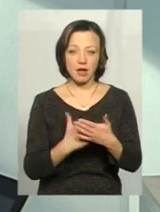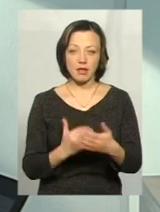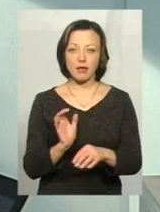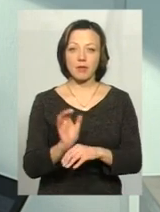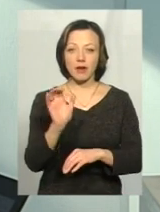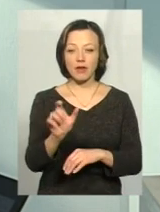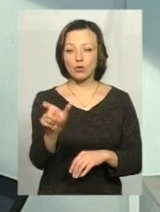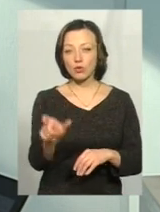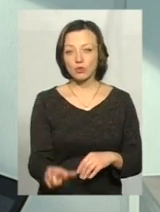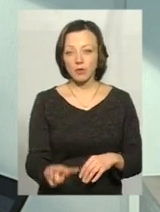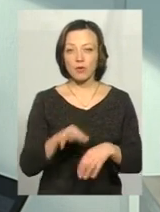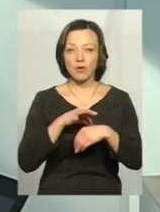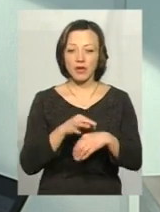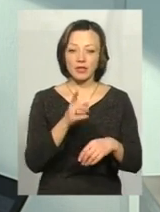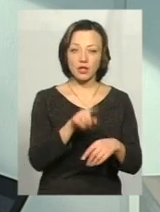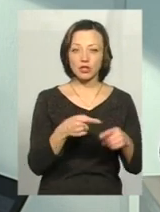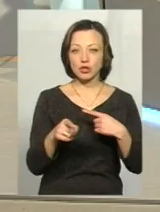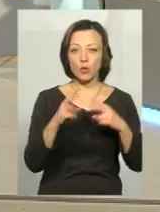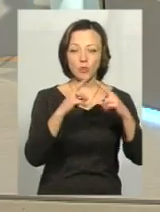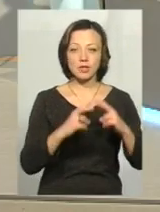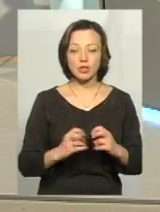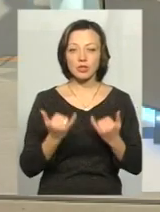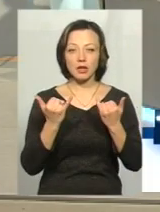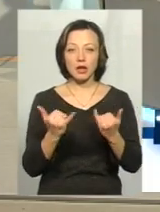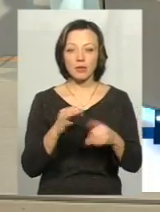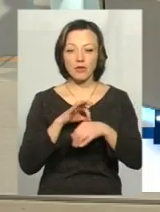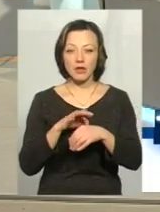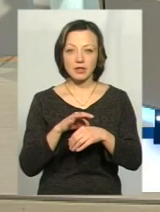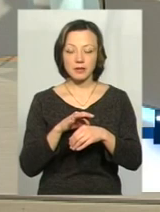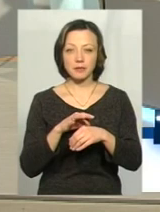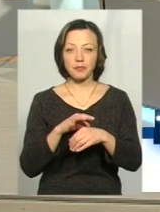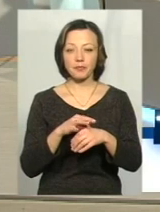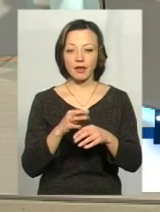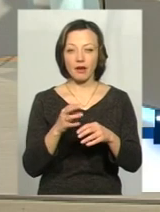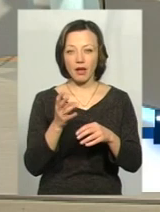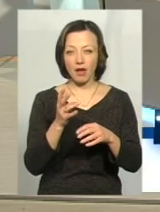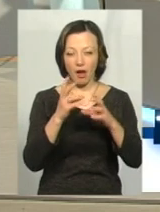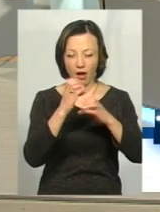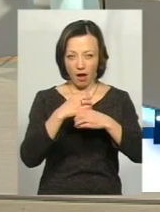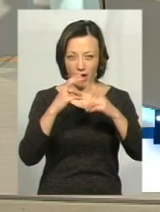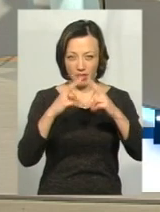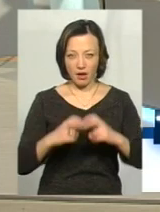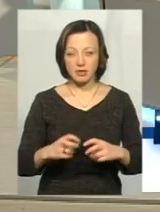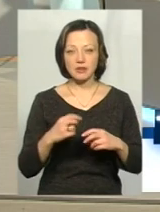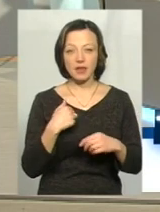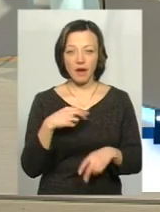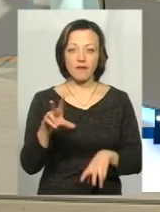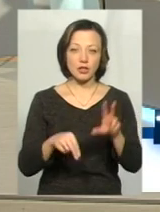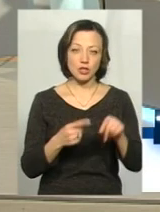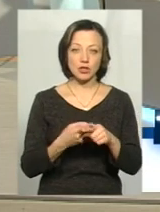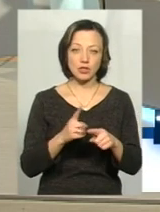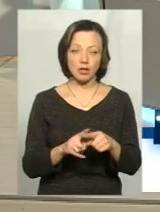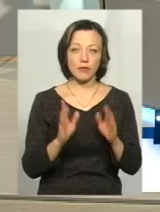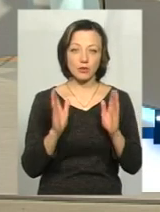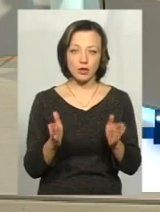направляти особу для проведення тих чи інших обстежень, для проведення тих чи інших аналізів. Я вважаю, що це